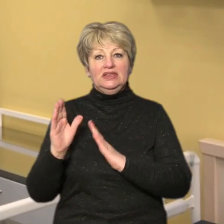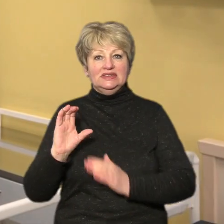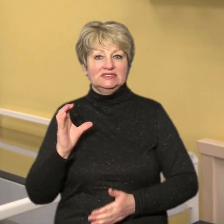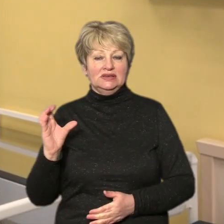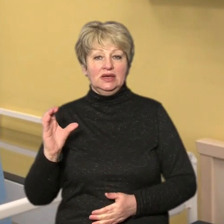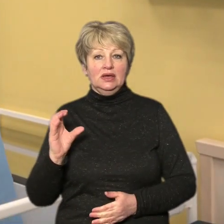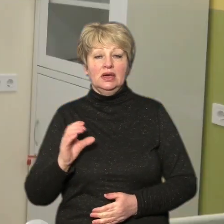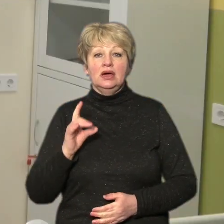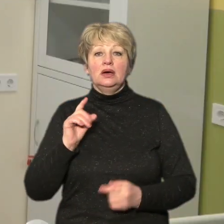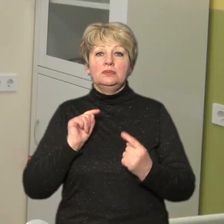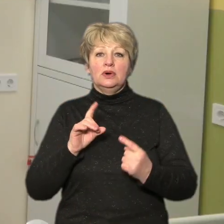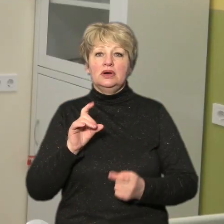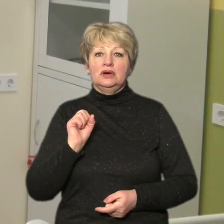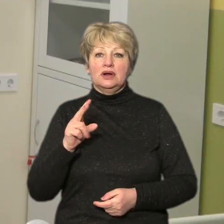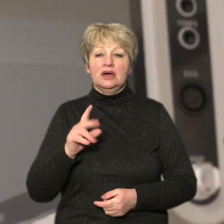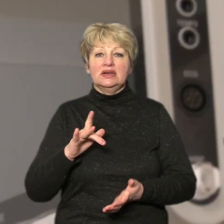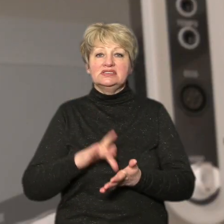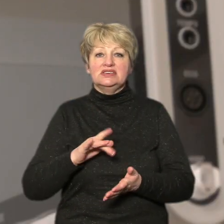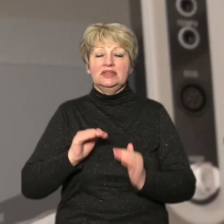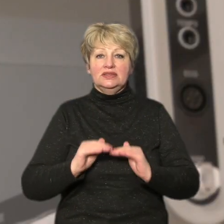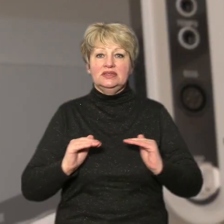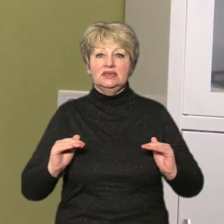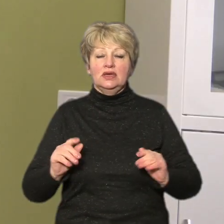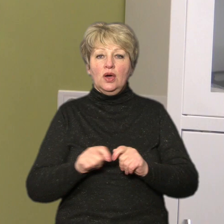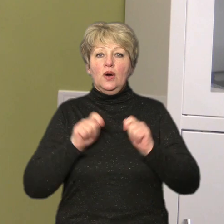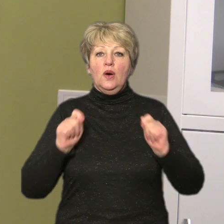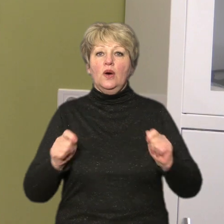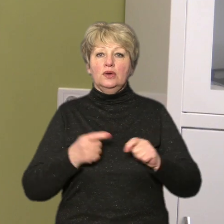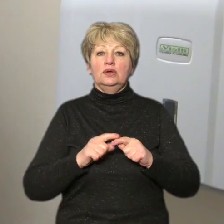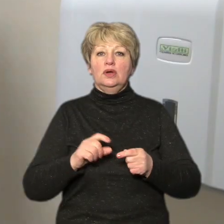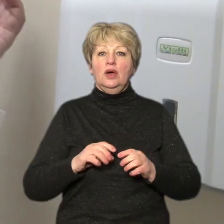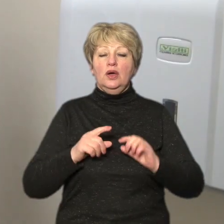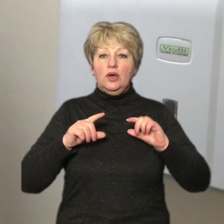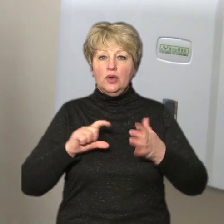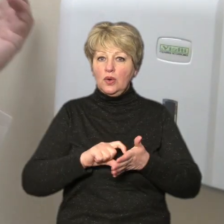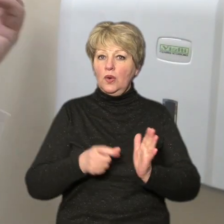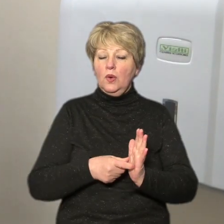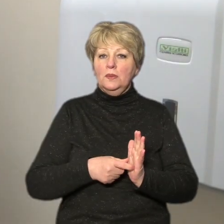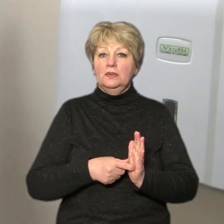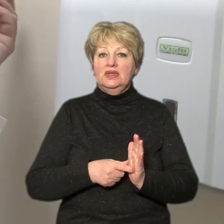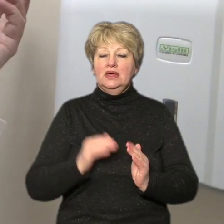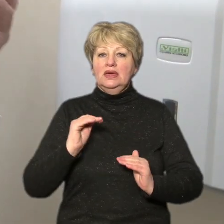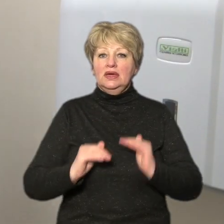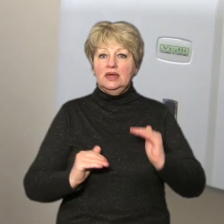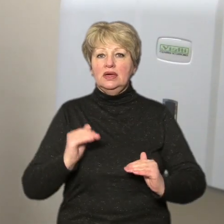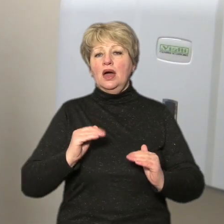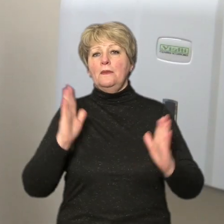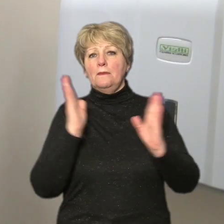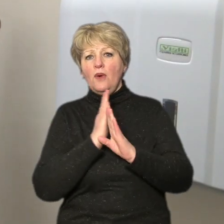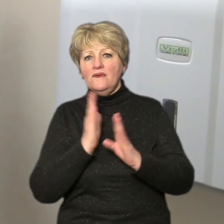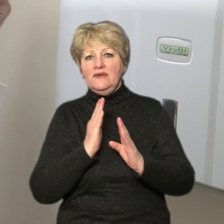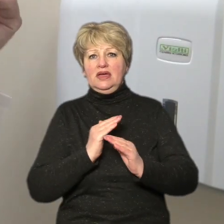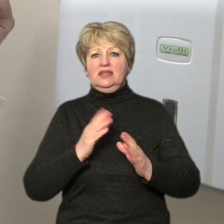Боротьба з раком. В Центрі дитячої онкології відкрили бокси для трансплантації кісткового мозку. Температура, володість, потоком повітря,